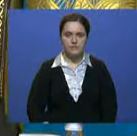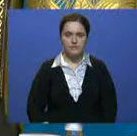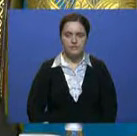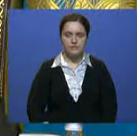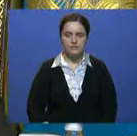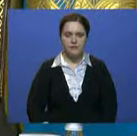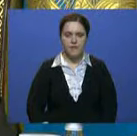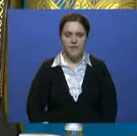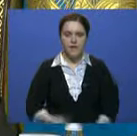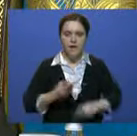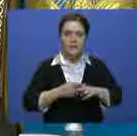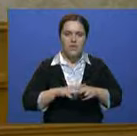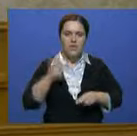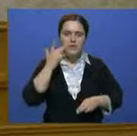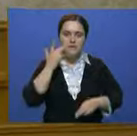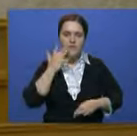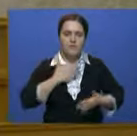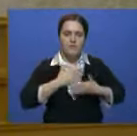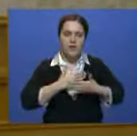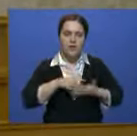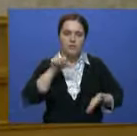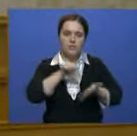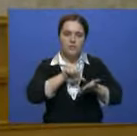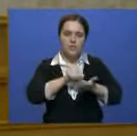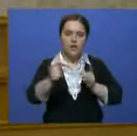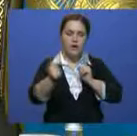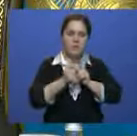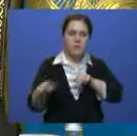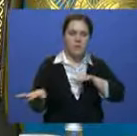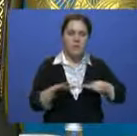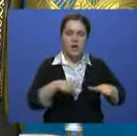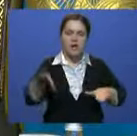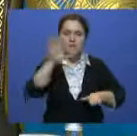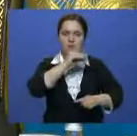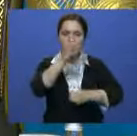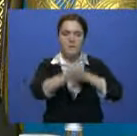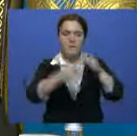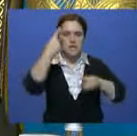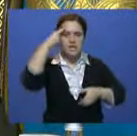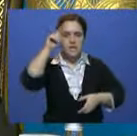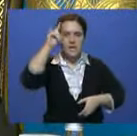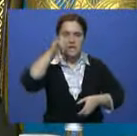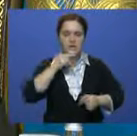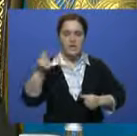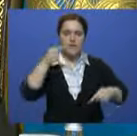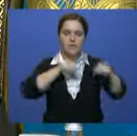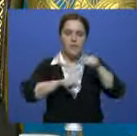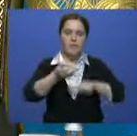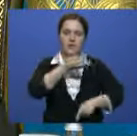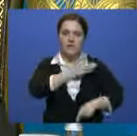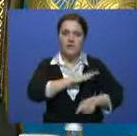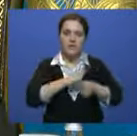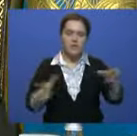Благодаря интенсивности встреч и мероприятий растет интерес других стран Казахстану. Развивается взаимовыгодное сотрудничество с ними.